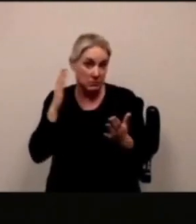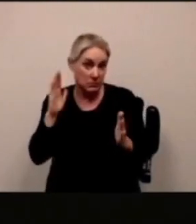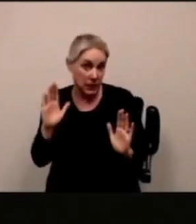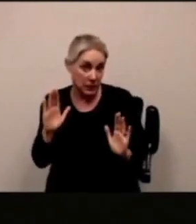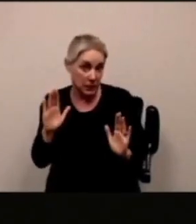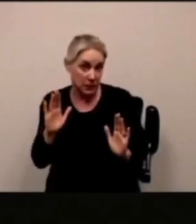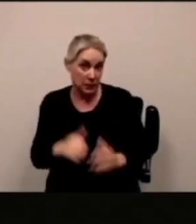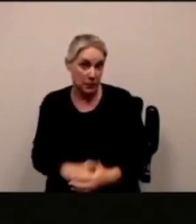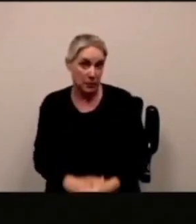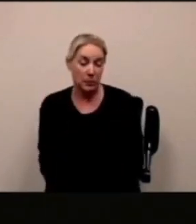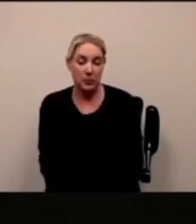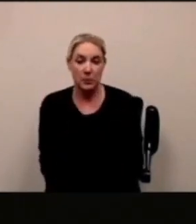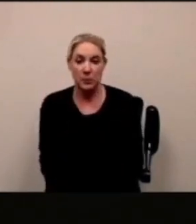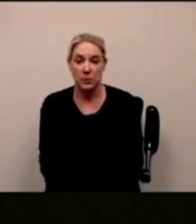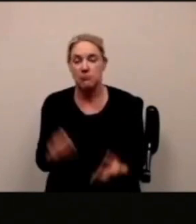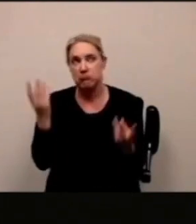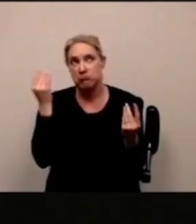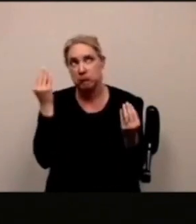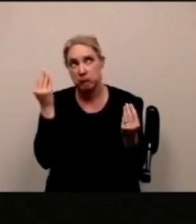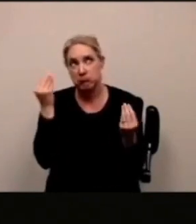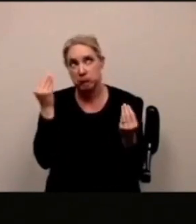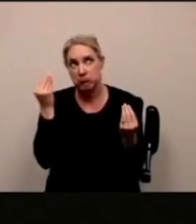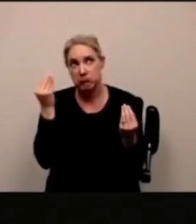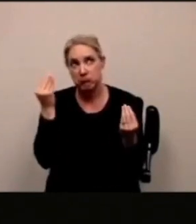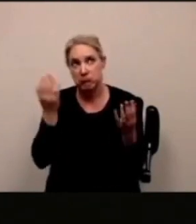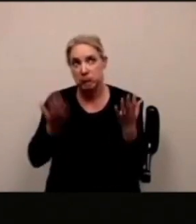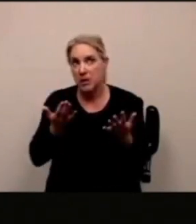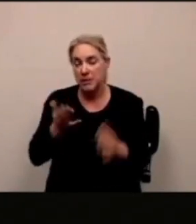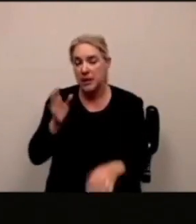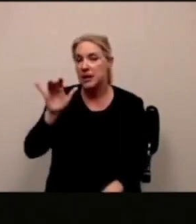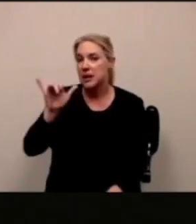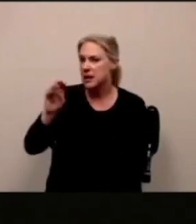girare se tu abbassi la velocità e questa è la domanda